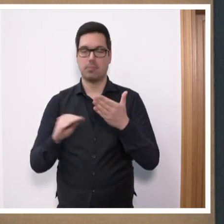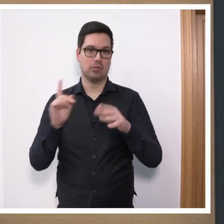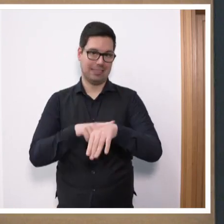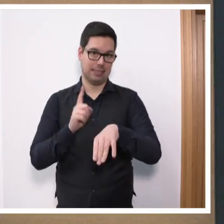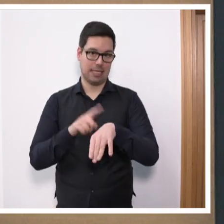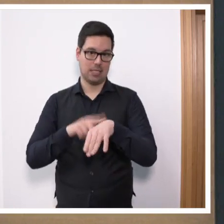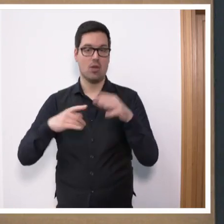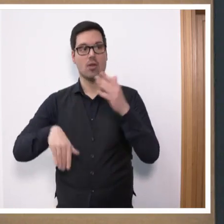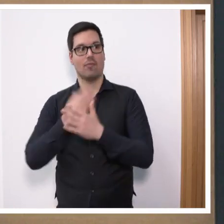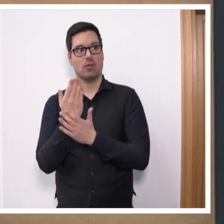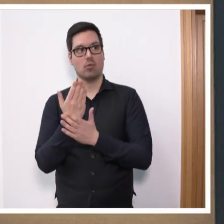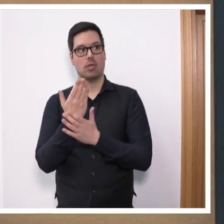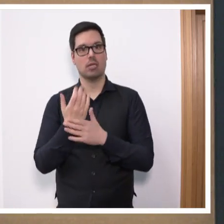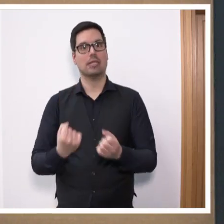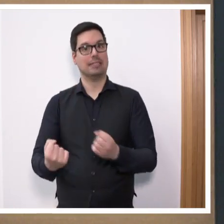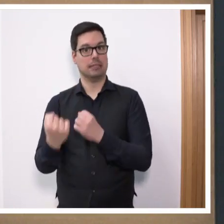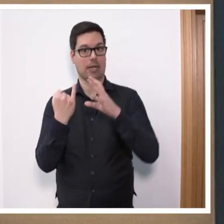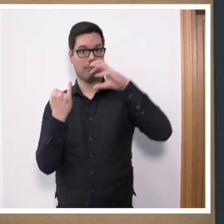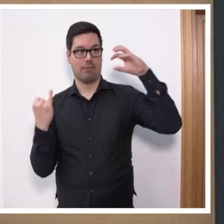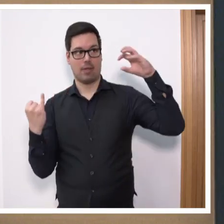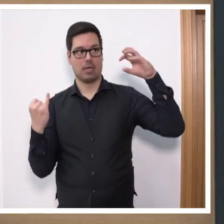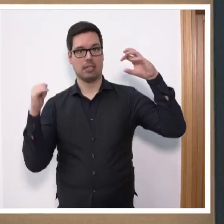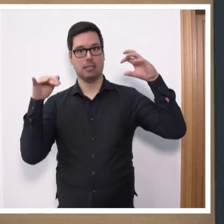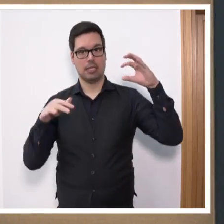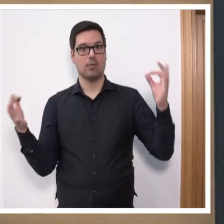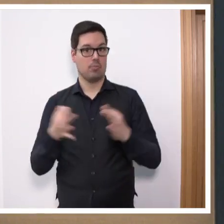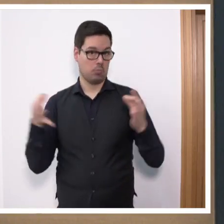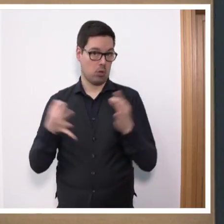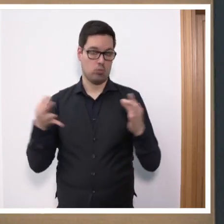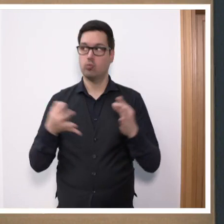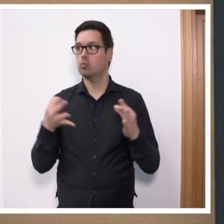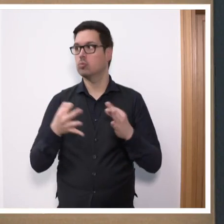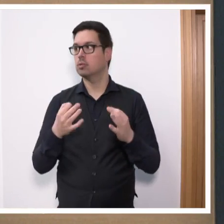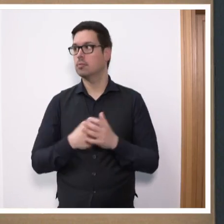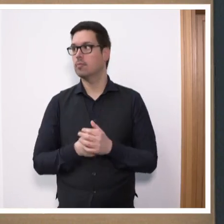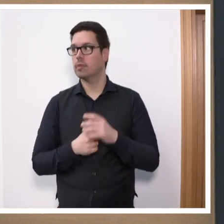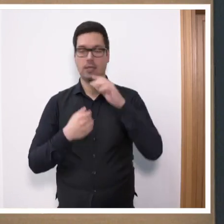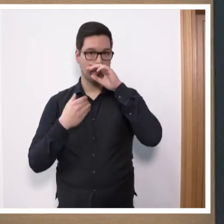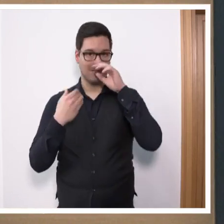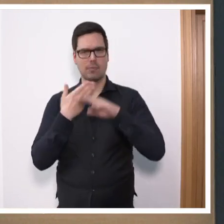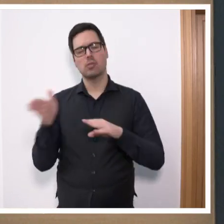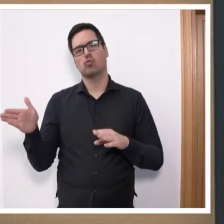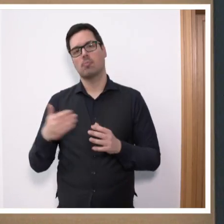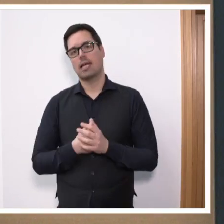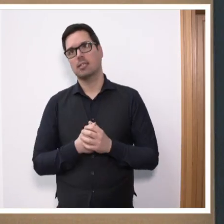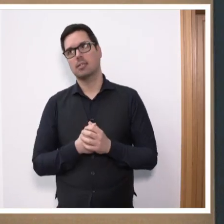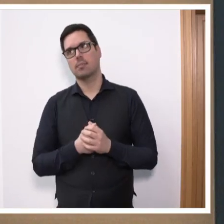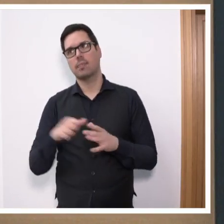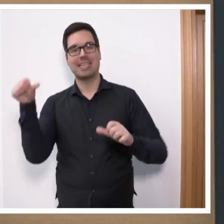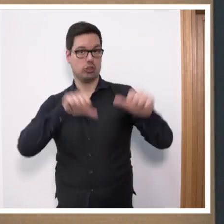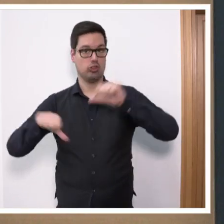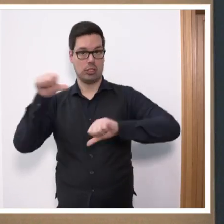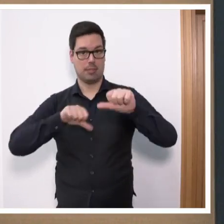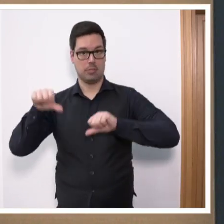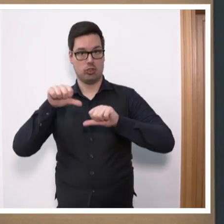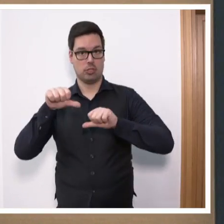Kraftwerke in Deutschland, die so dringend benötigt werden zur Erweiterung der Kapazitäten, sie kommen viel zu spät. Der Verband der chemischen Industrie, Wolfgang